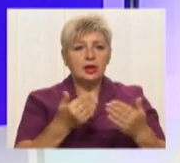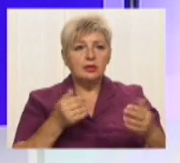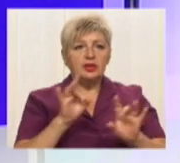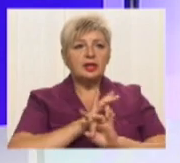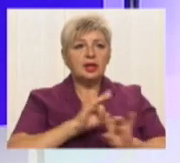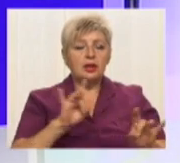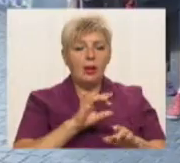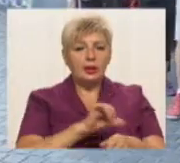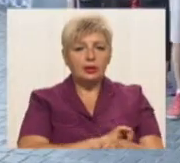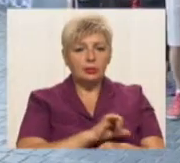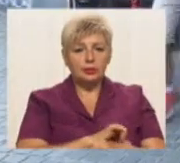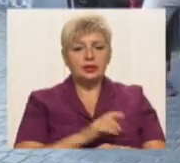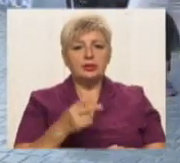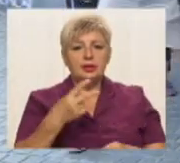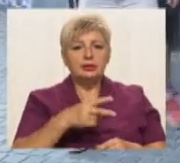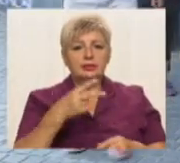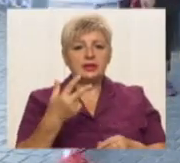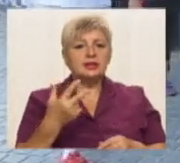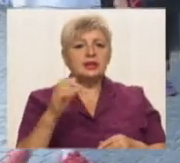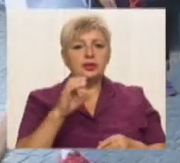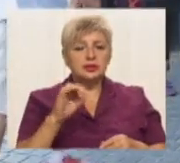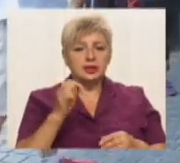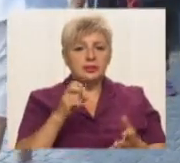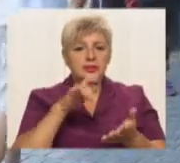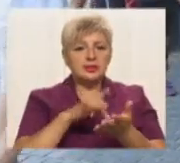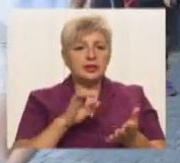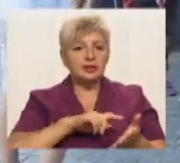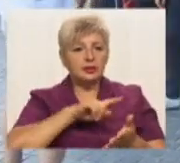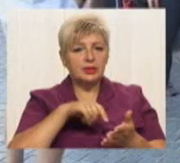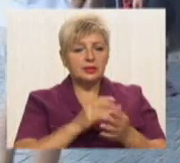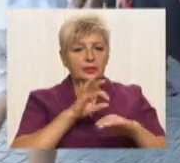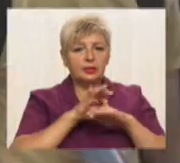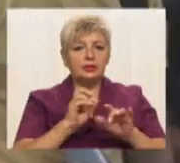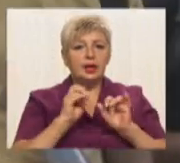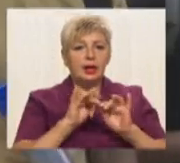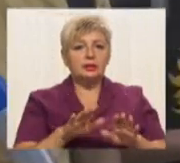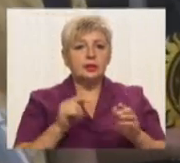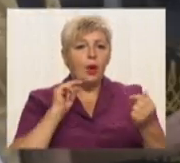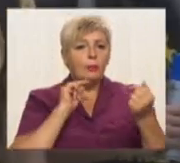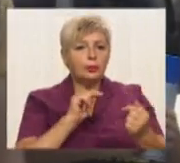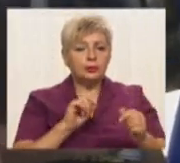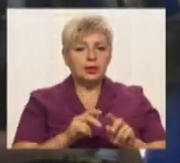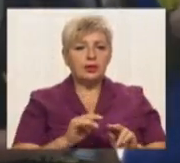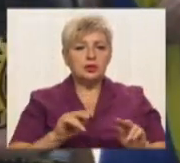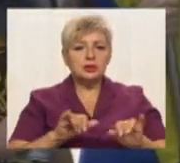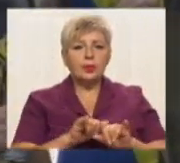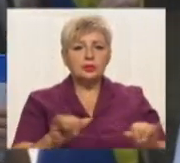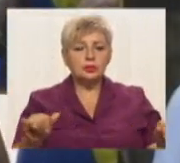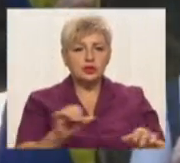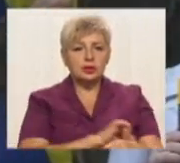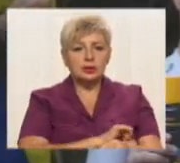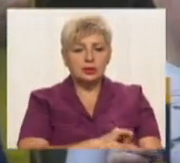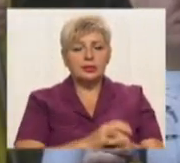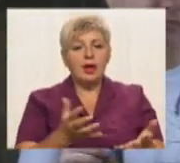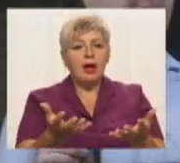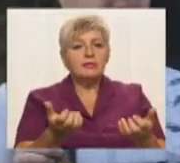журналістів. 23 серпня в центрі міста провели акцію проти розповсюдження наркотиків. Участь у заході взяли декілька